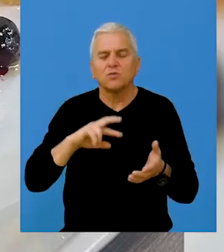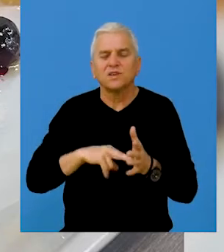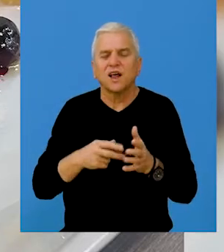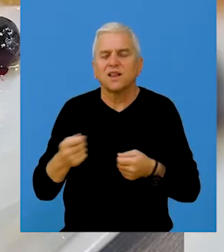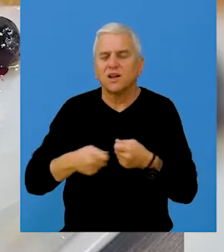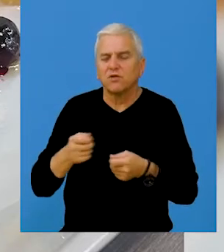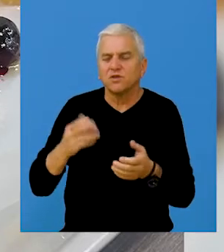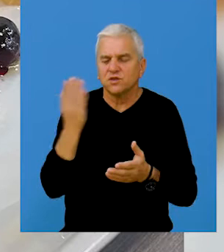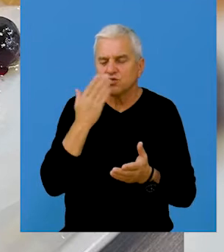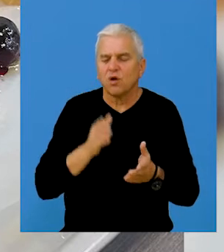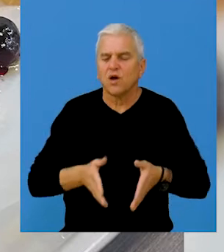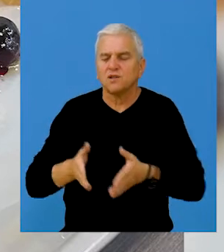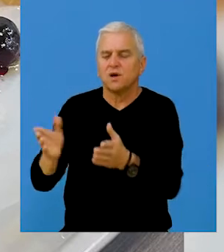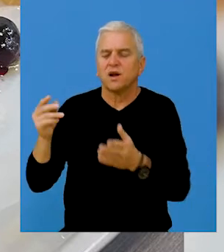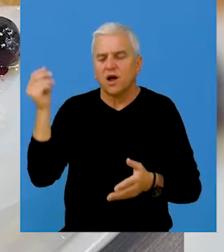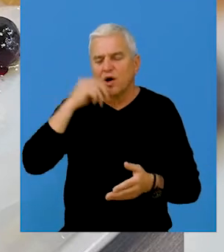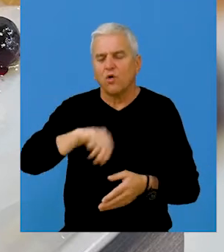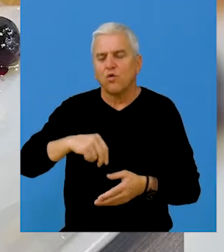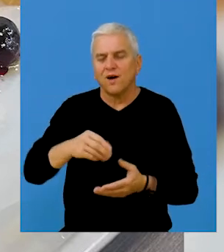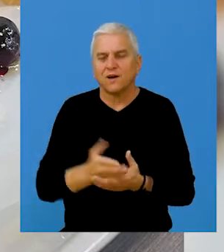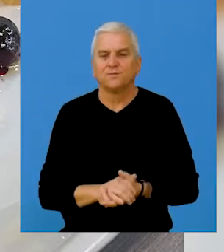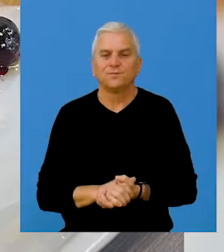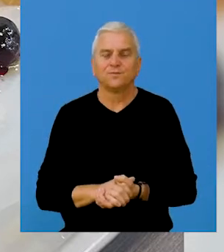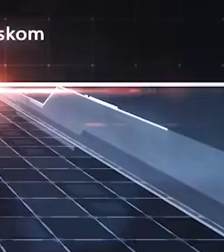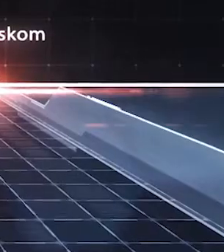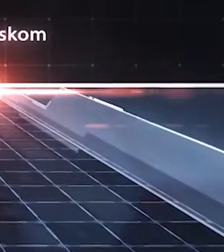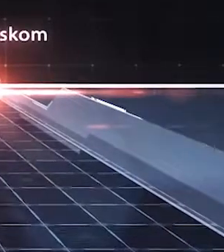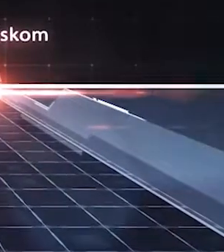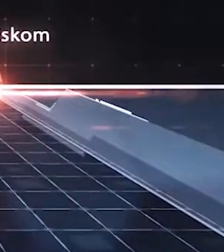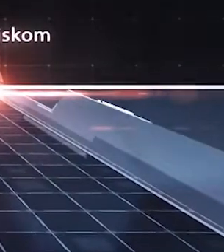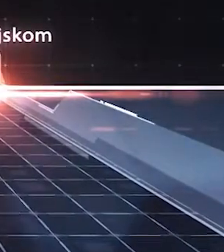obrazovanje u ekonomsko-trgovinskoj školi Bečeji na smeru Kuvar.